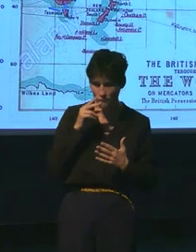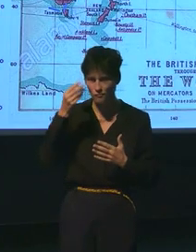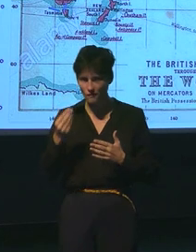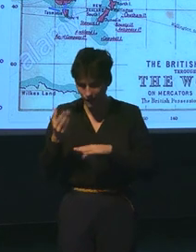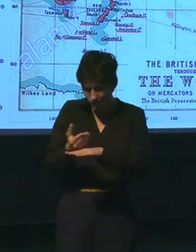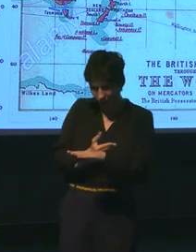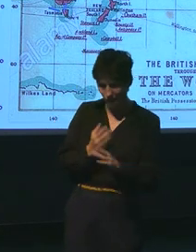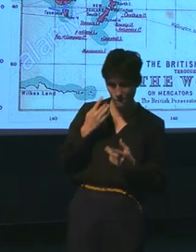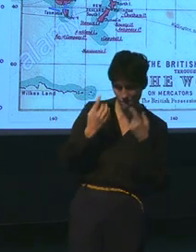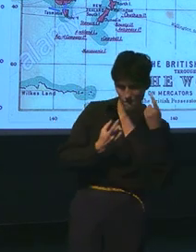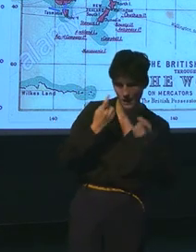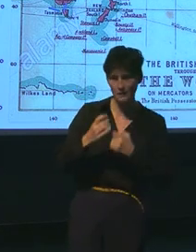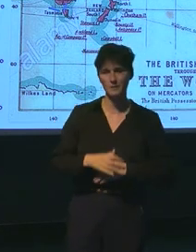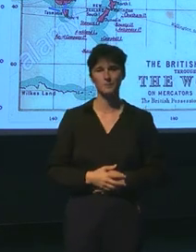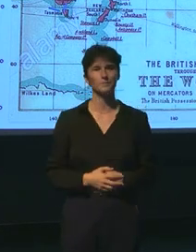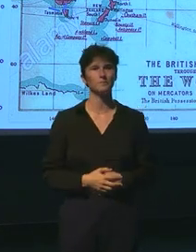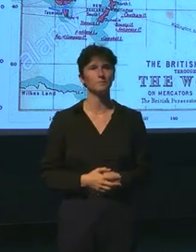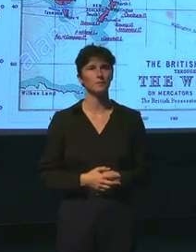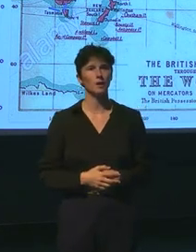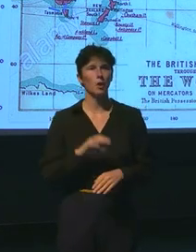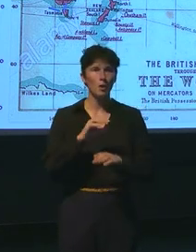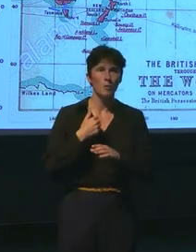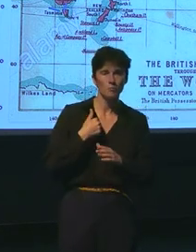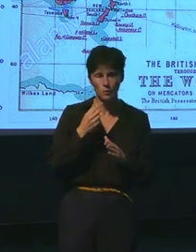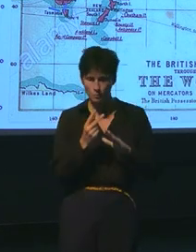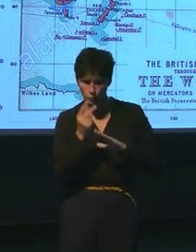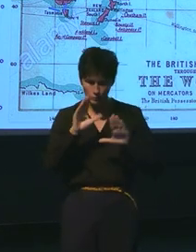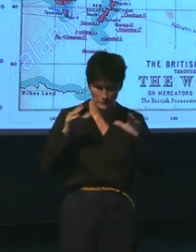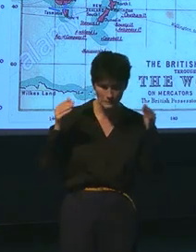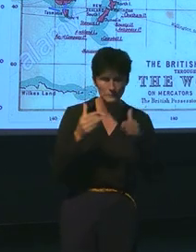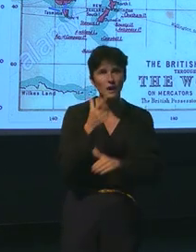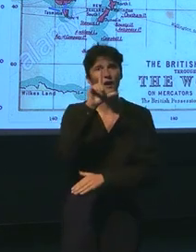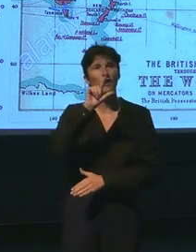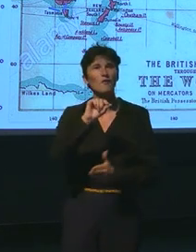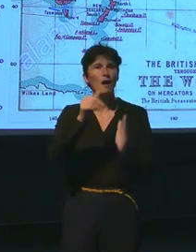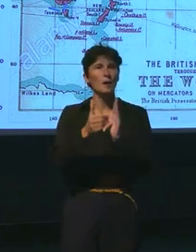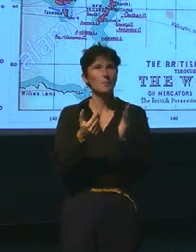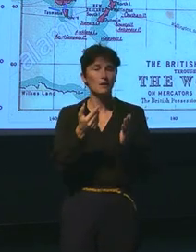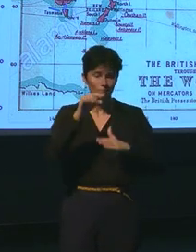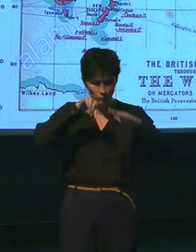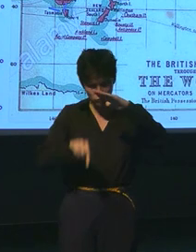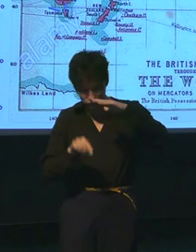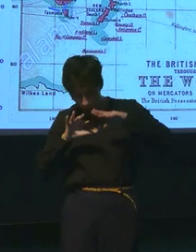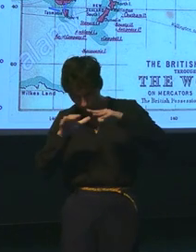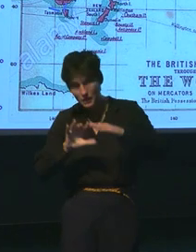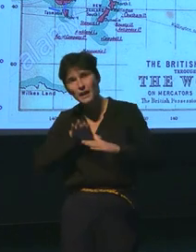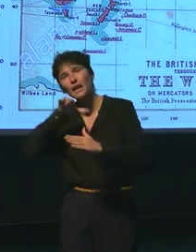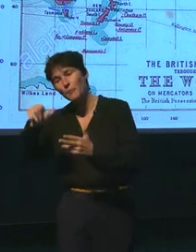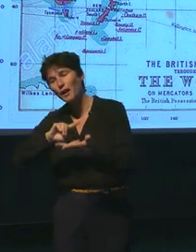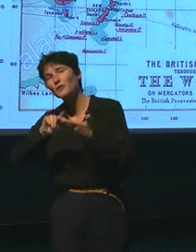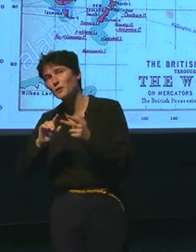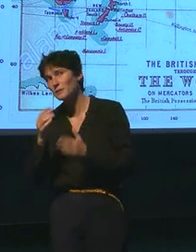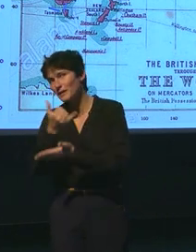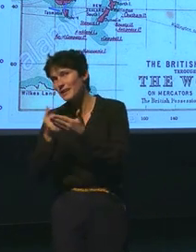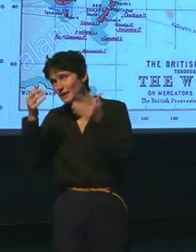certaines anticipations. Alors je vais essentiellement me baser sur 20 lieux sous les mers qui après l'Iron sur les lieux sur les lieux. Dans 20 lieux sous les